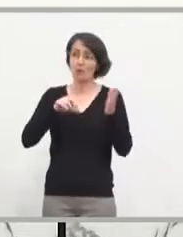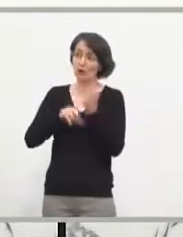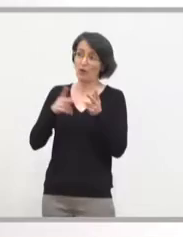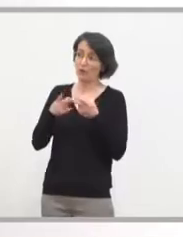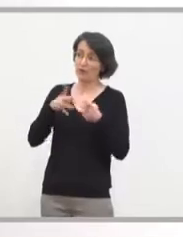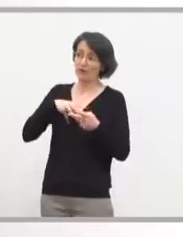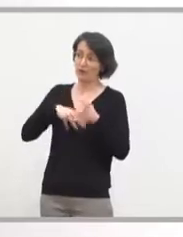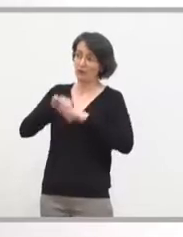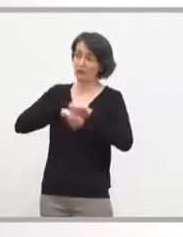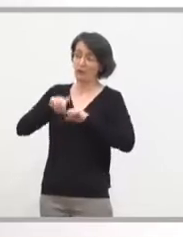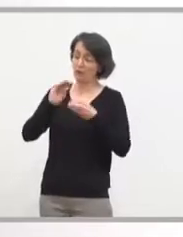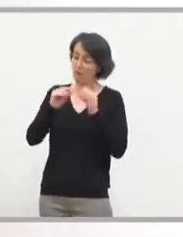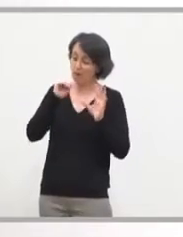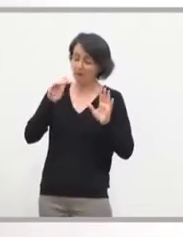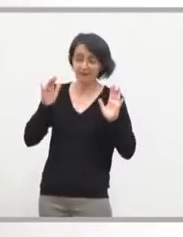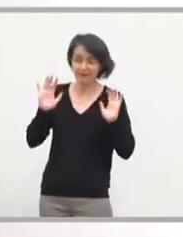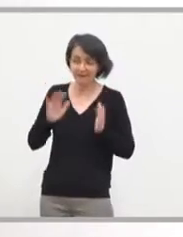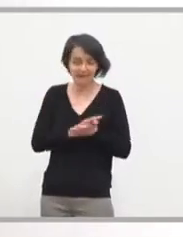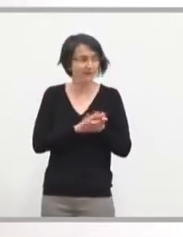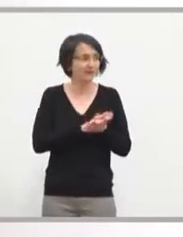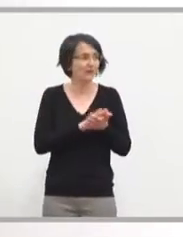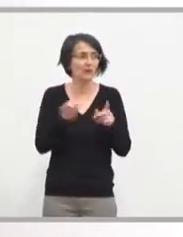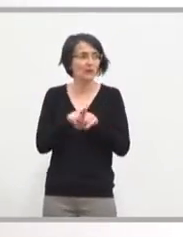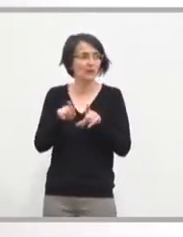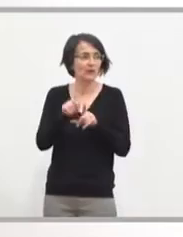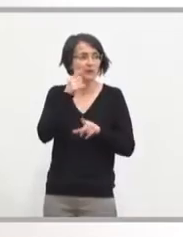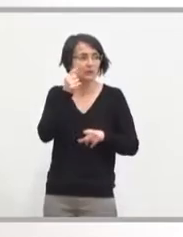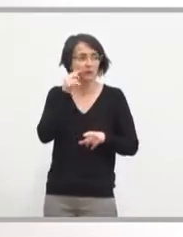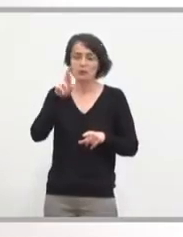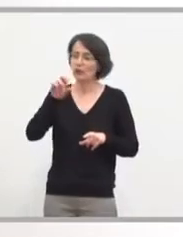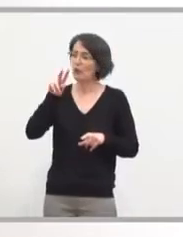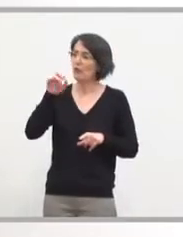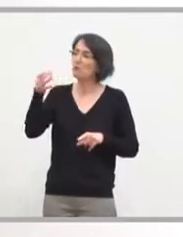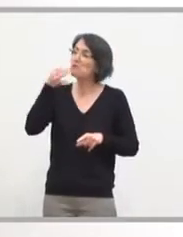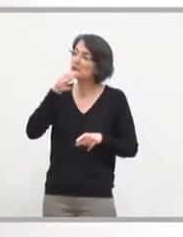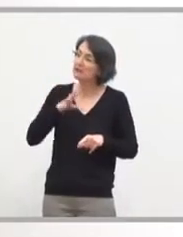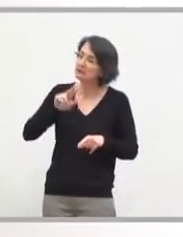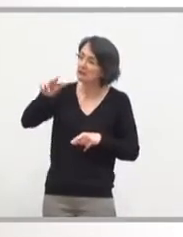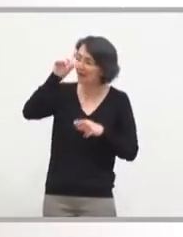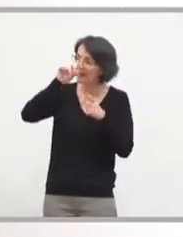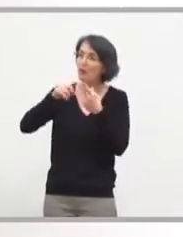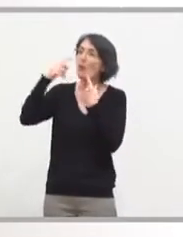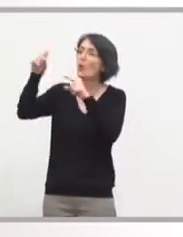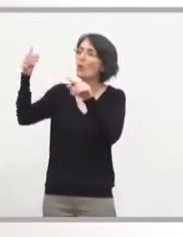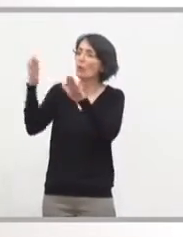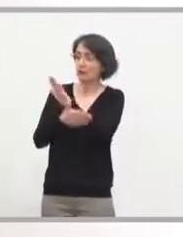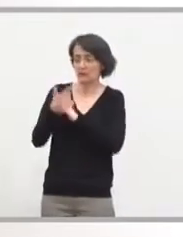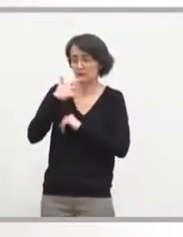Donc je n pas de soucis. Et comme M. Revol m'a dit que j'allais perdre mon recours, donc je serai un mauvais avocat en droit public. Alors,